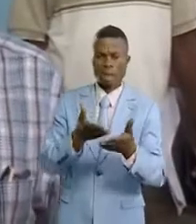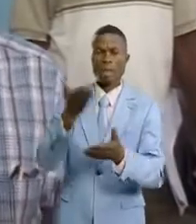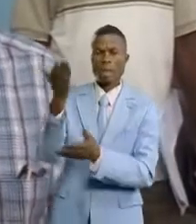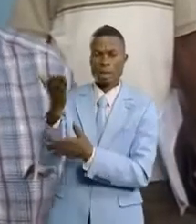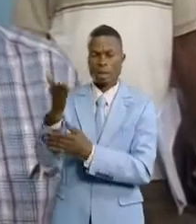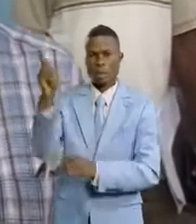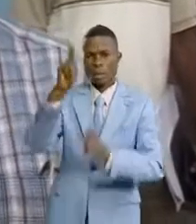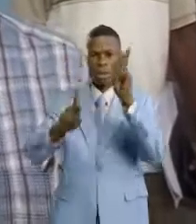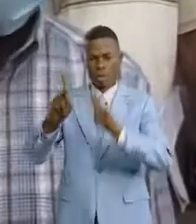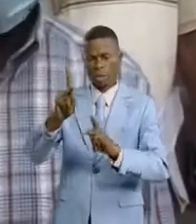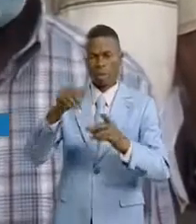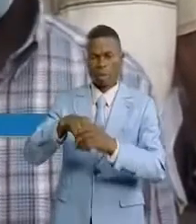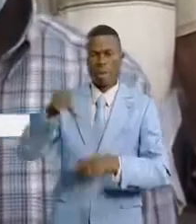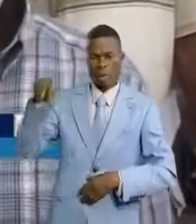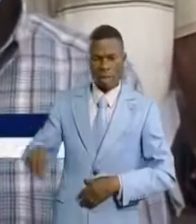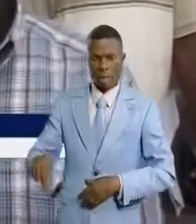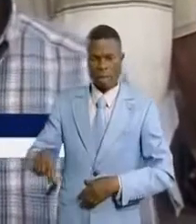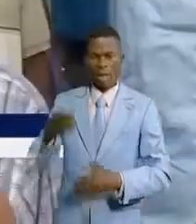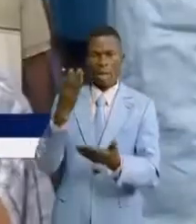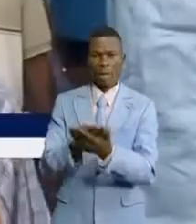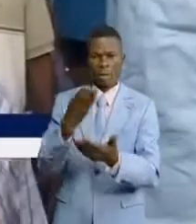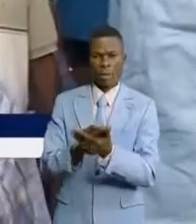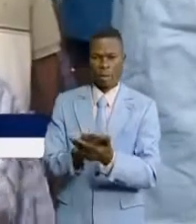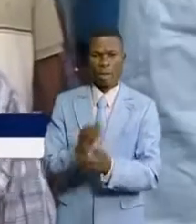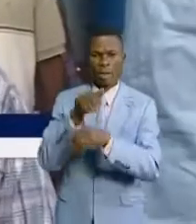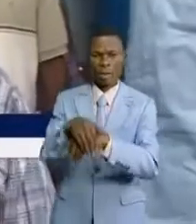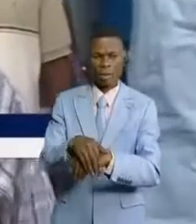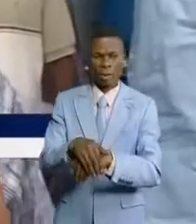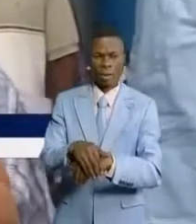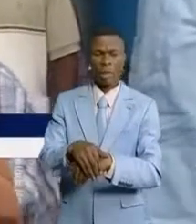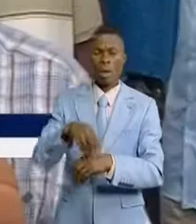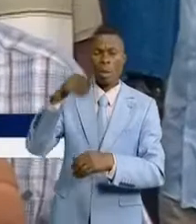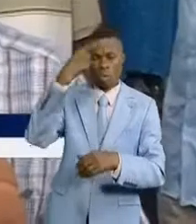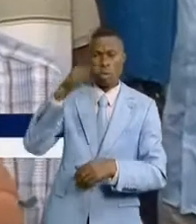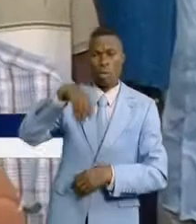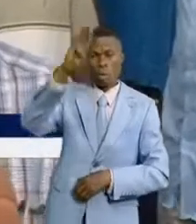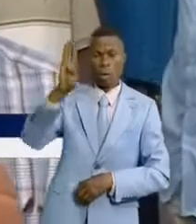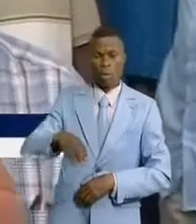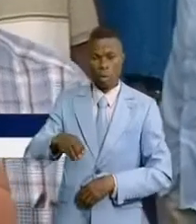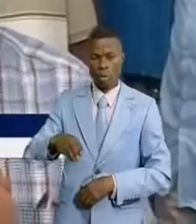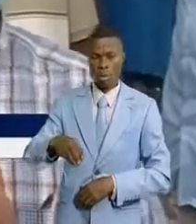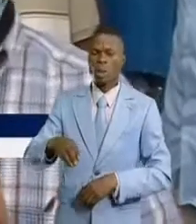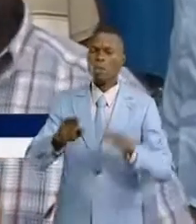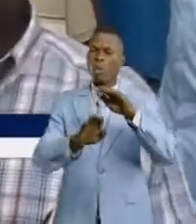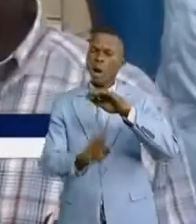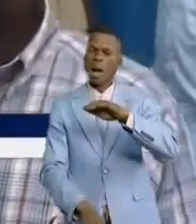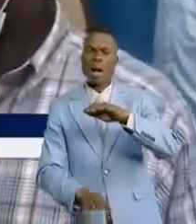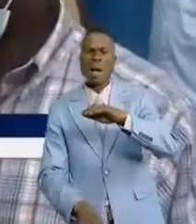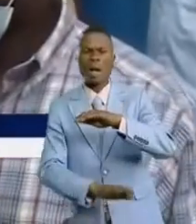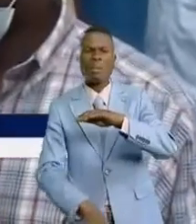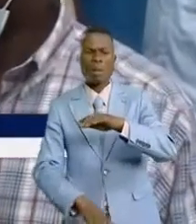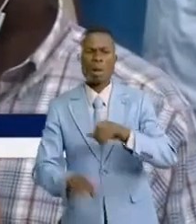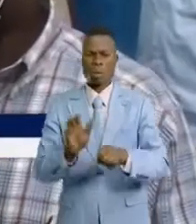de la population dans le cadre du budget participatif. En termes de pourcentage nous sommes en deçà de